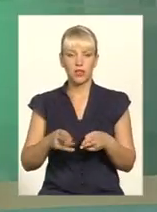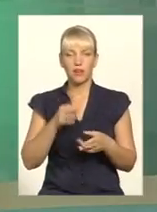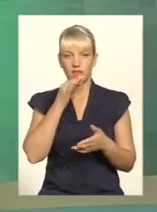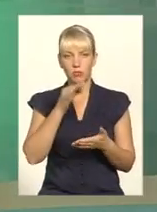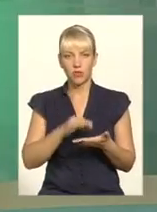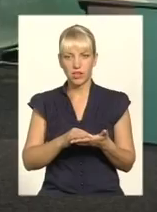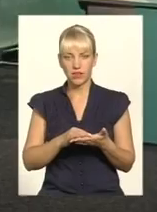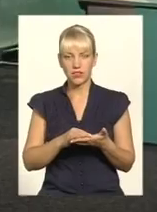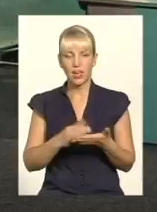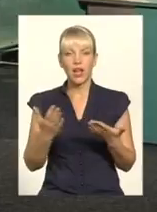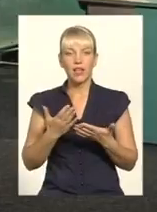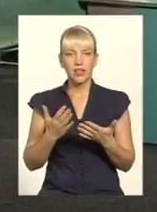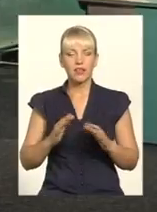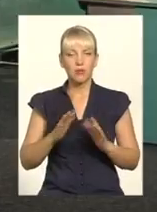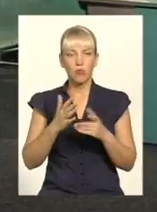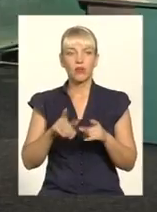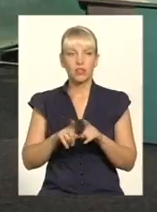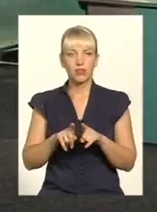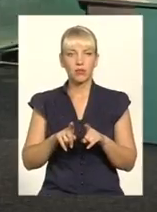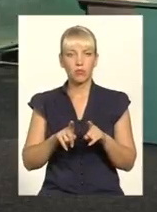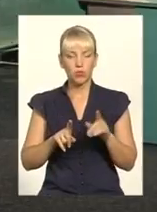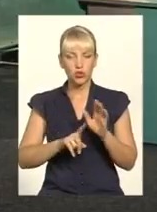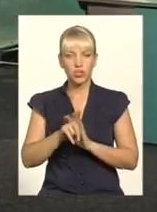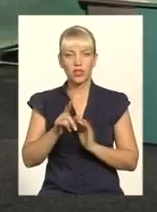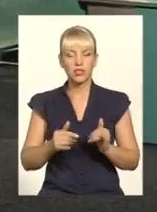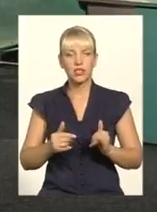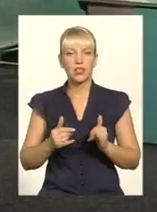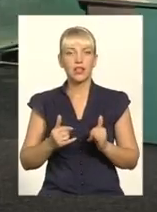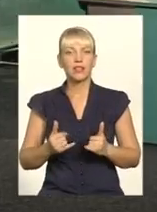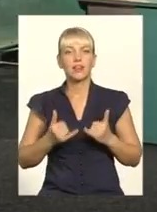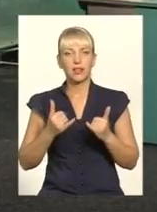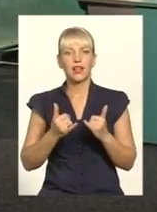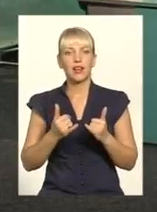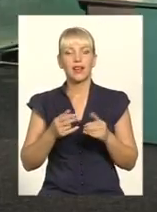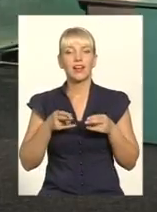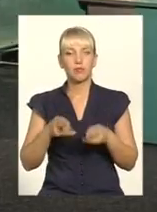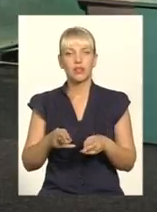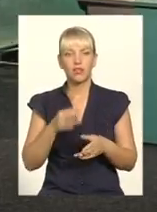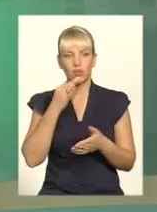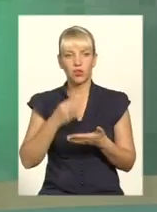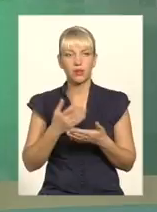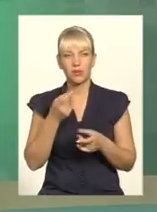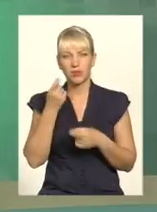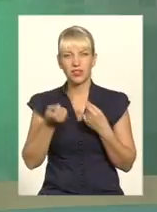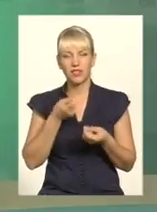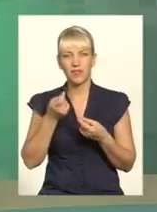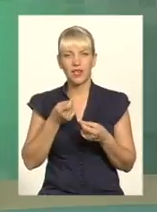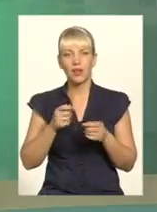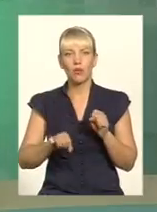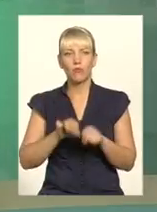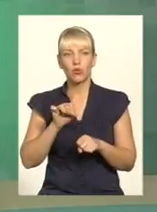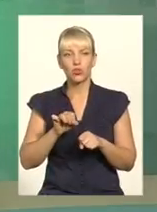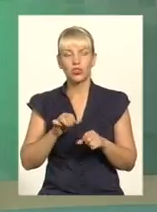В який момент наступає вже ота кримінальна відповідальність? Ну, адмін відповідальність. Це дрібне порушення громадського порядку.